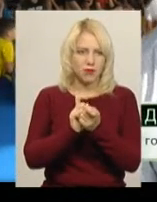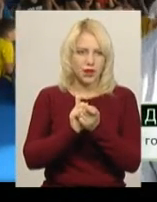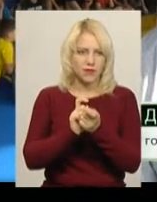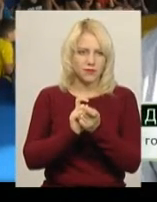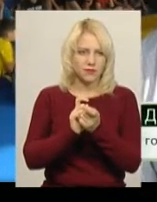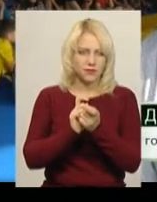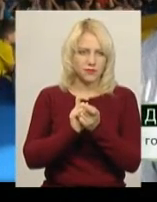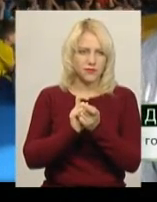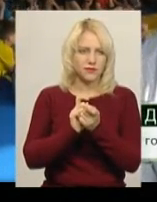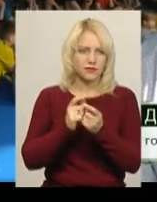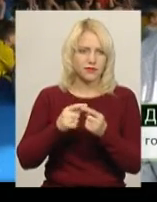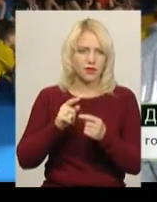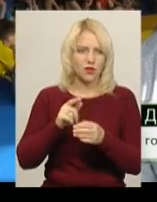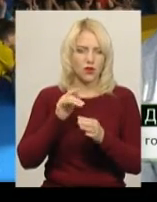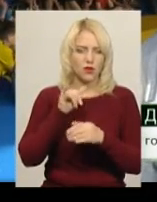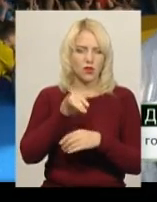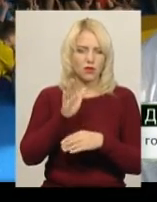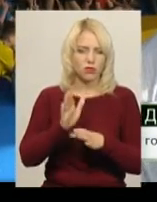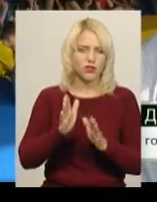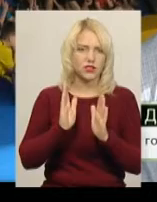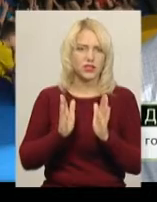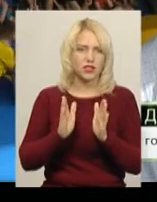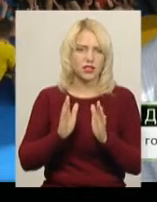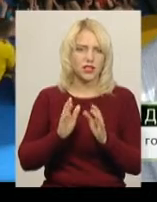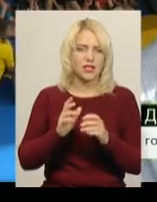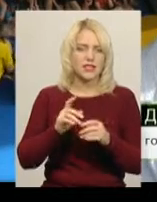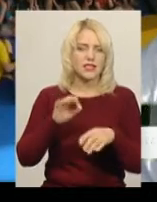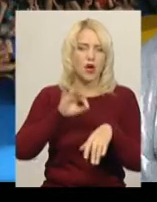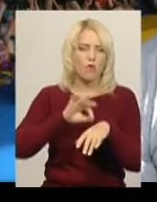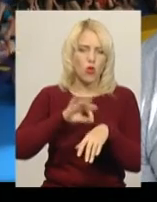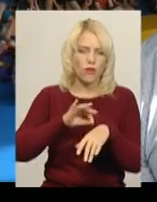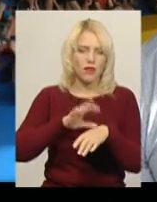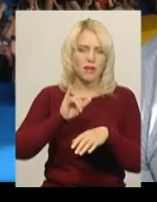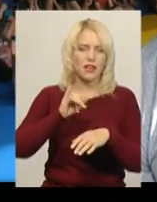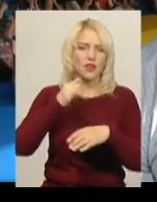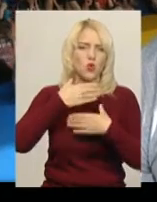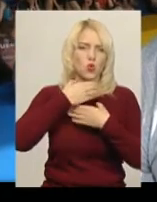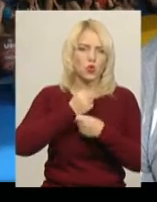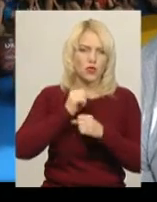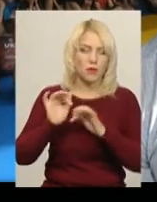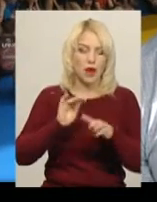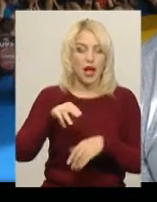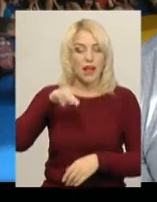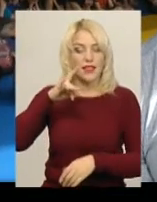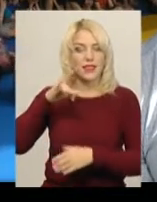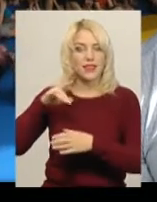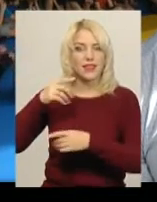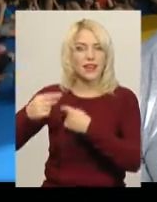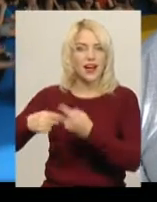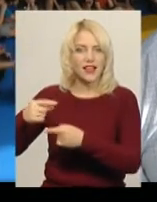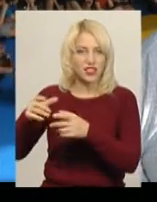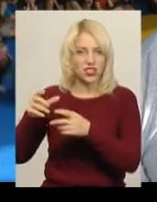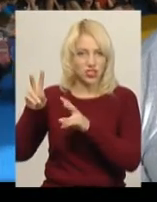ершгардах В них тільки буде боротьба з прямими, больовими та задушливими Якщо брати традиційний, це розділ